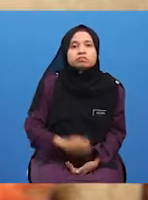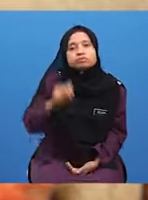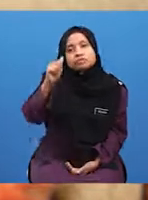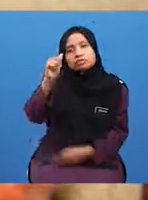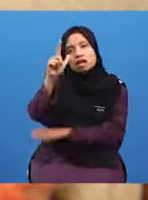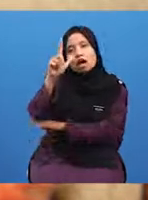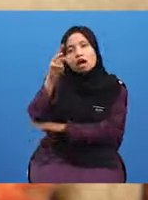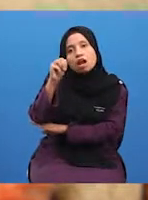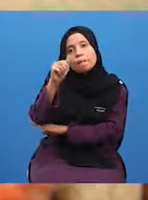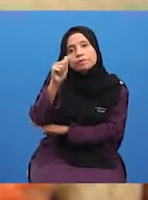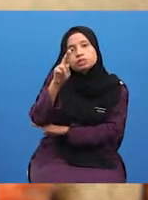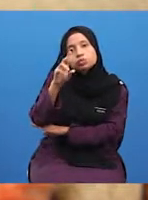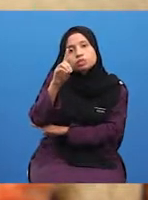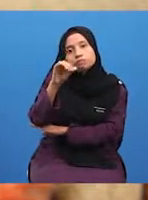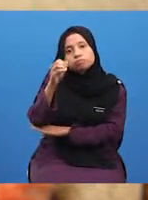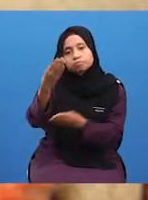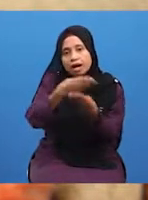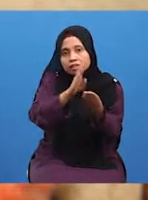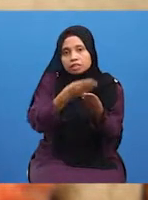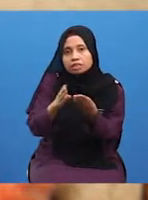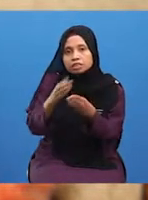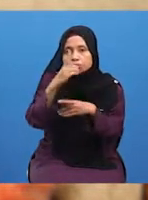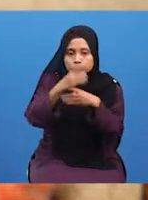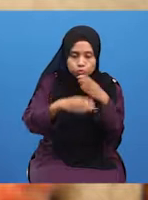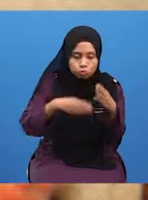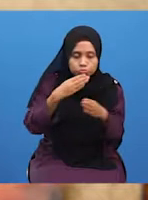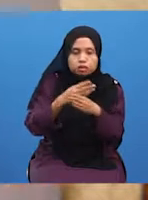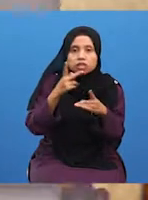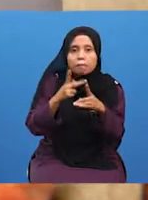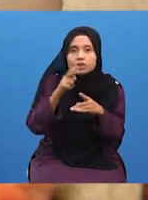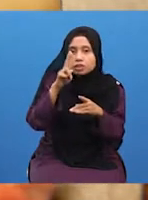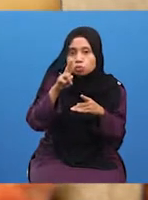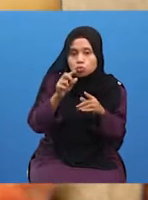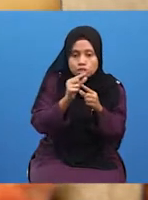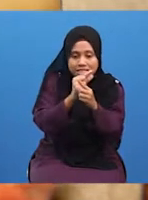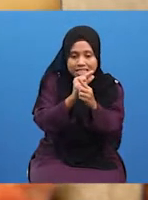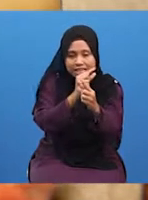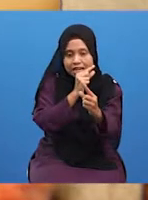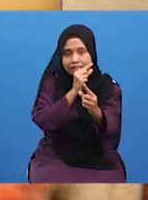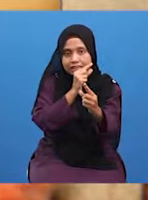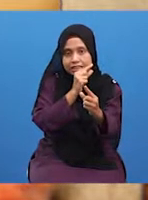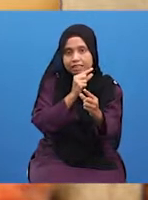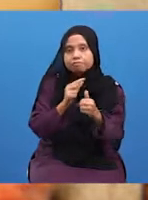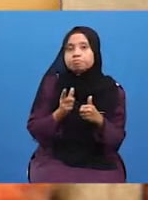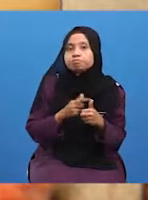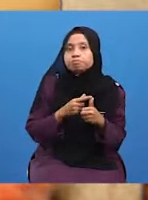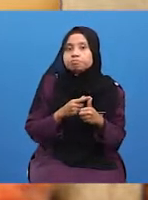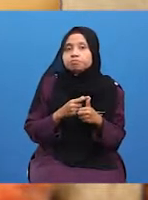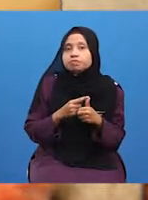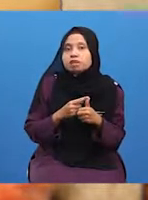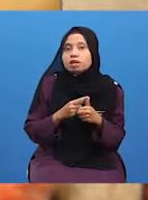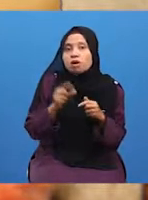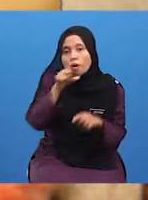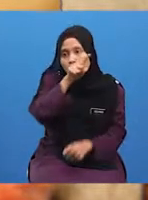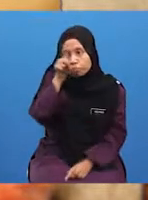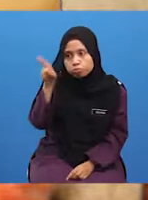-Masudi juga telah membahagikan bumi kepada dua garisan iaitu garisan